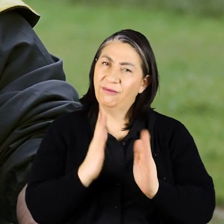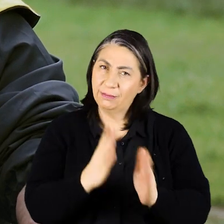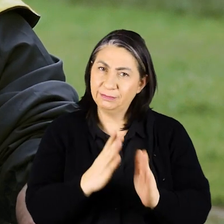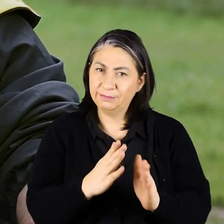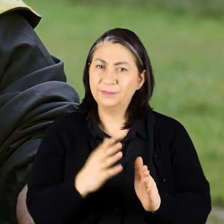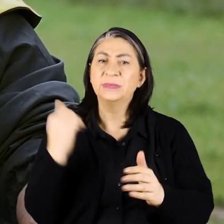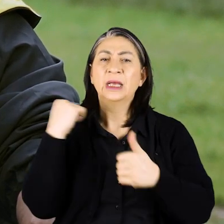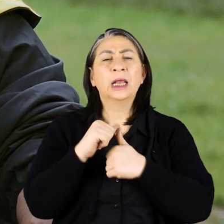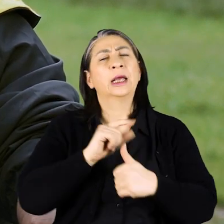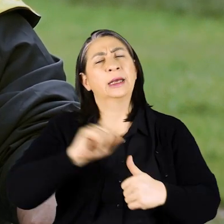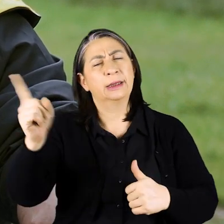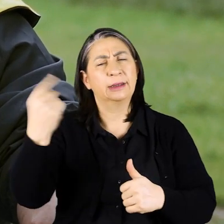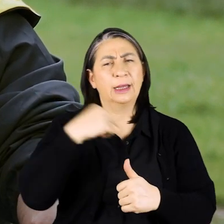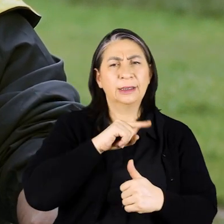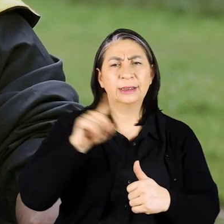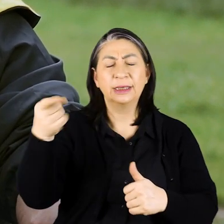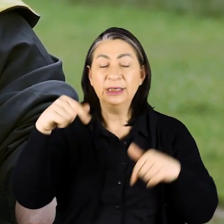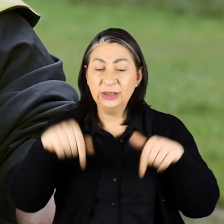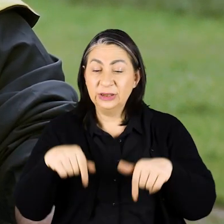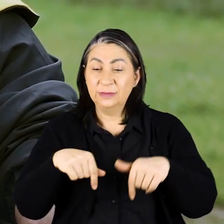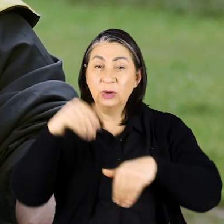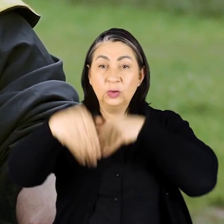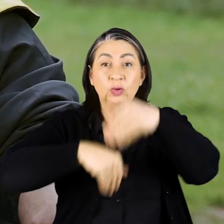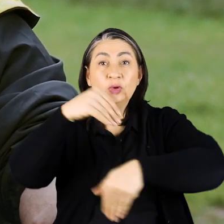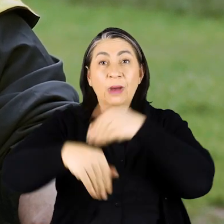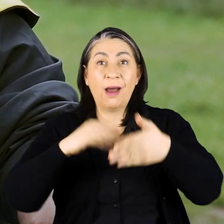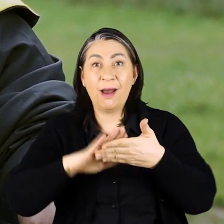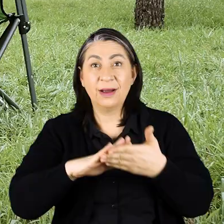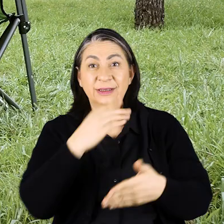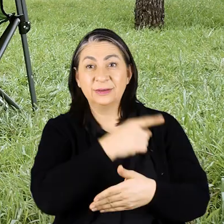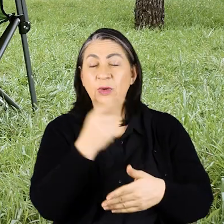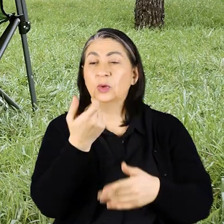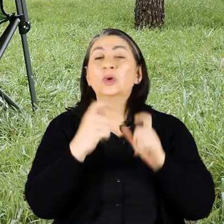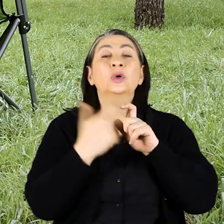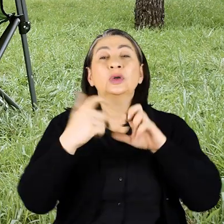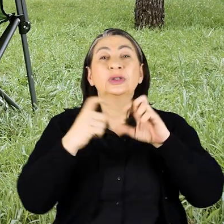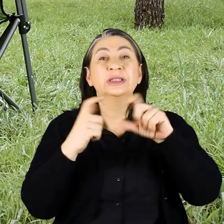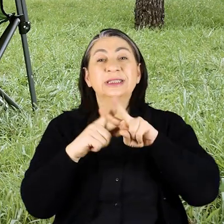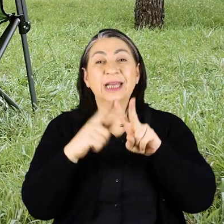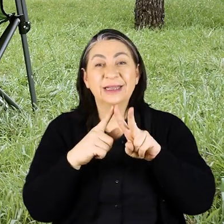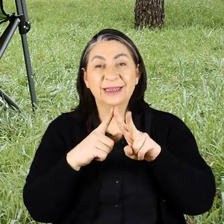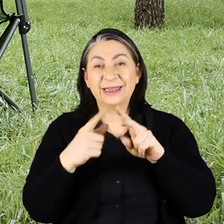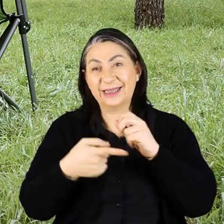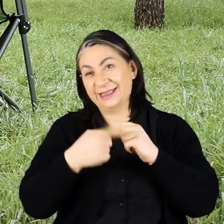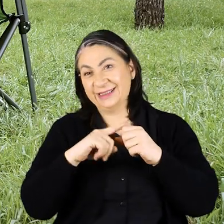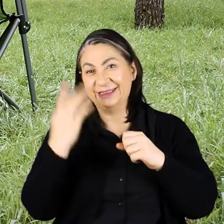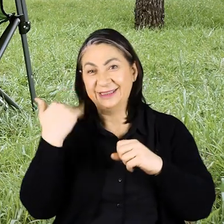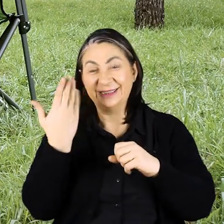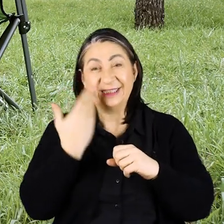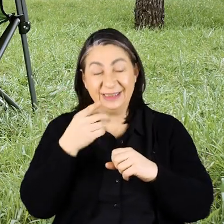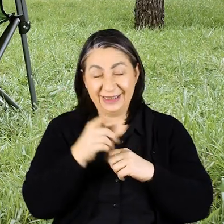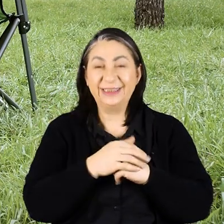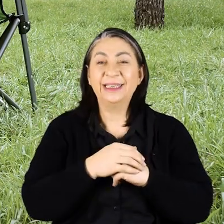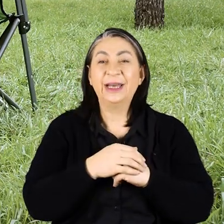Yine gittik geldik Şimdi işte yüzmedeki arkadaşımız Uğurcan Evet Geçen de onu izlemişsinizdir herhalde o videoyu